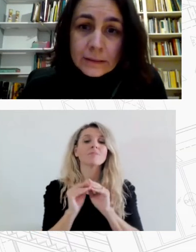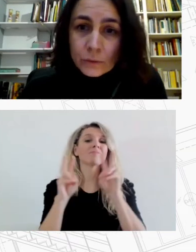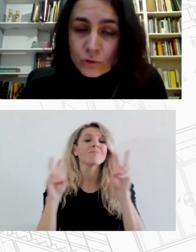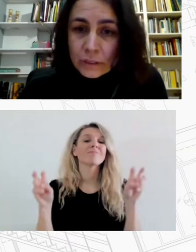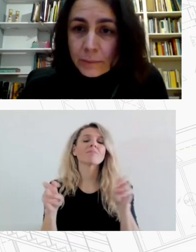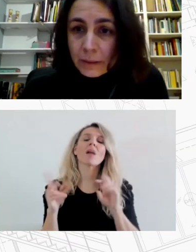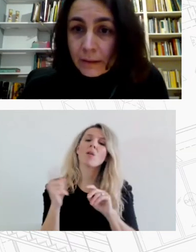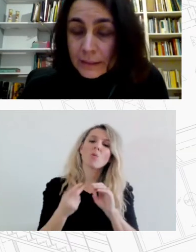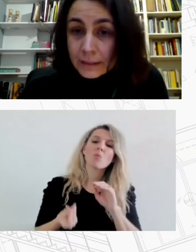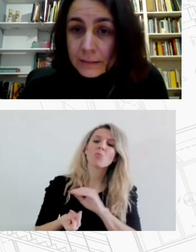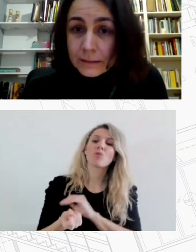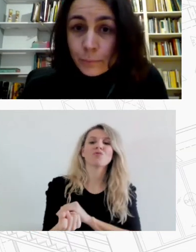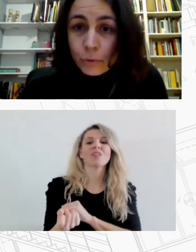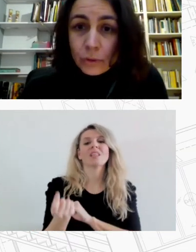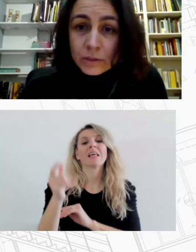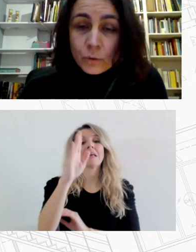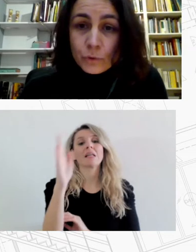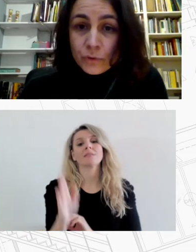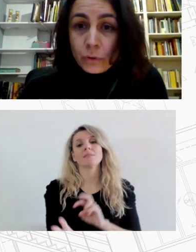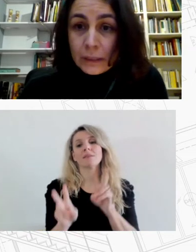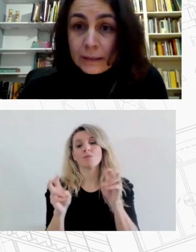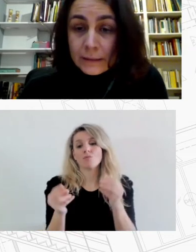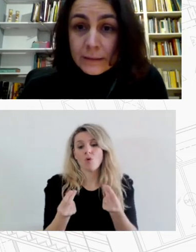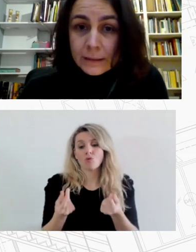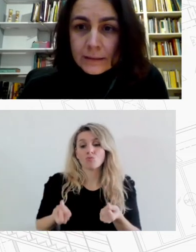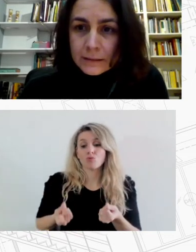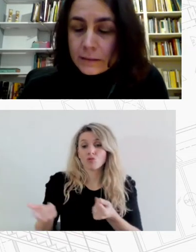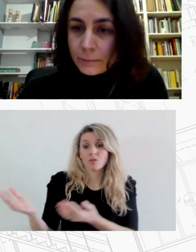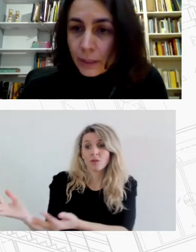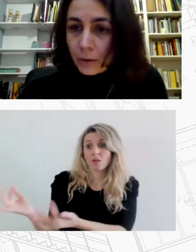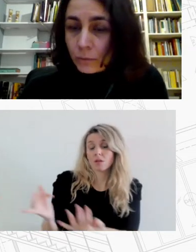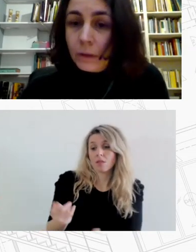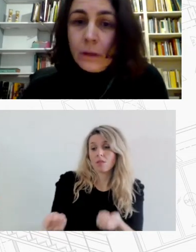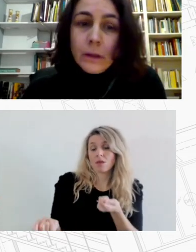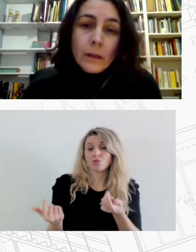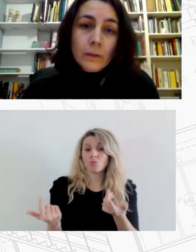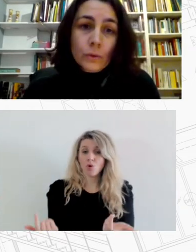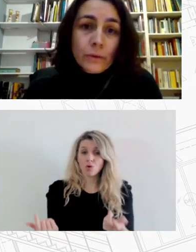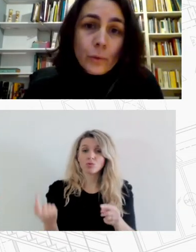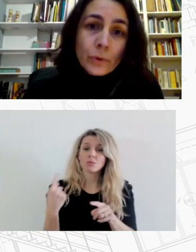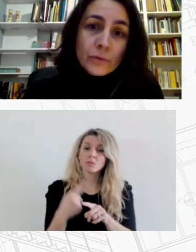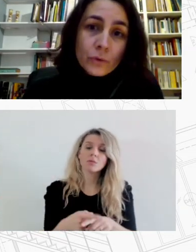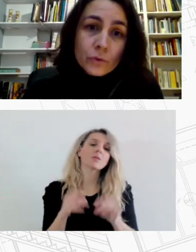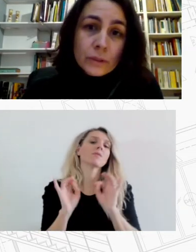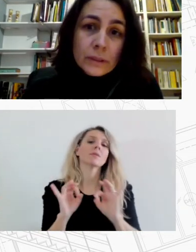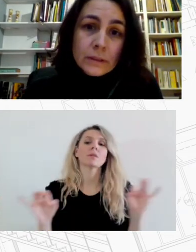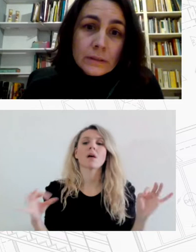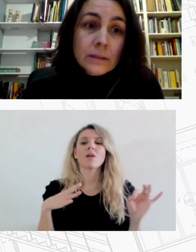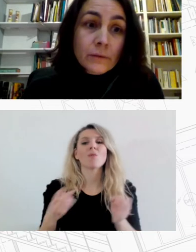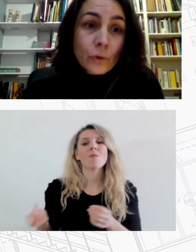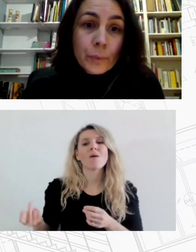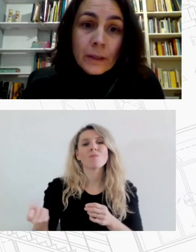κρίση και το ζήτημα διαχείρισης της υποδοχής των προσφύγων αλλά και της ένταξης πλέον των ανθρώπων αυτών